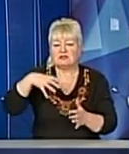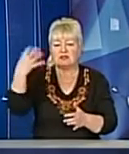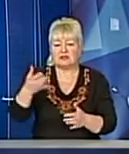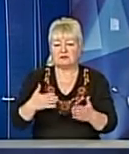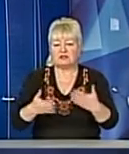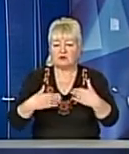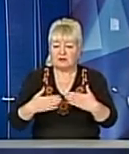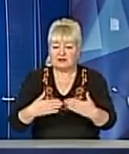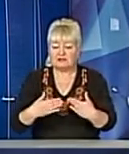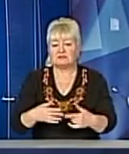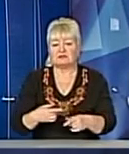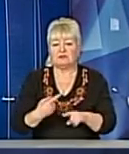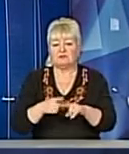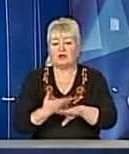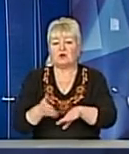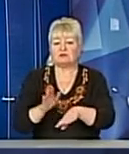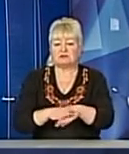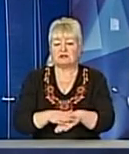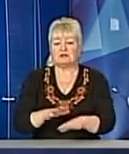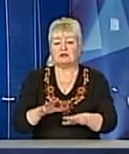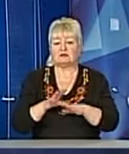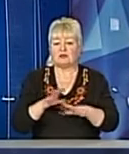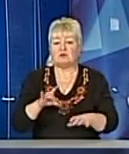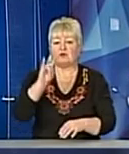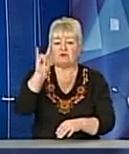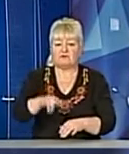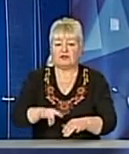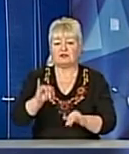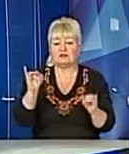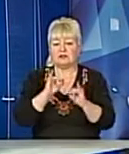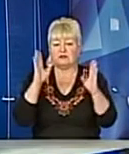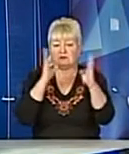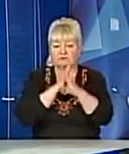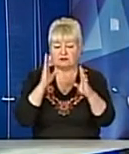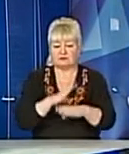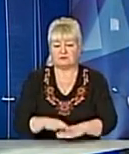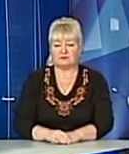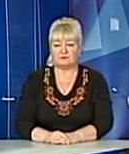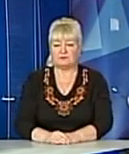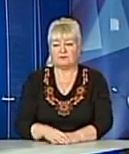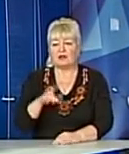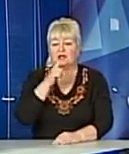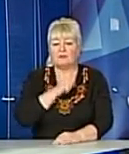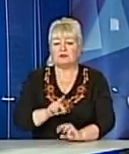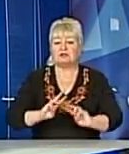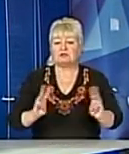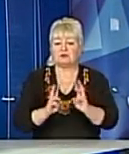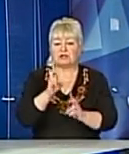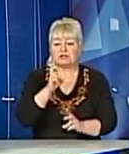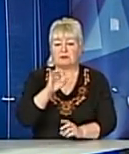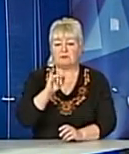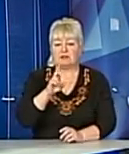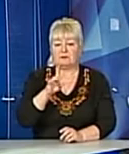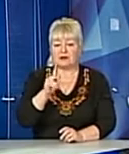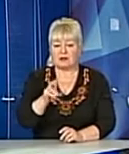ускладнювалося тим, що у під'їзді були відсутні і вікна, будь-які вентиляційні виходи А під час пожежі у Бібірці, яка теж